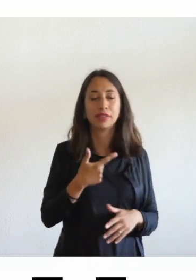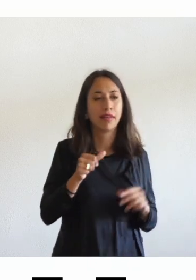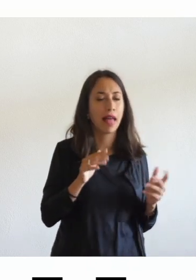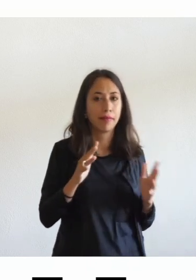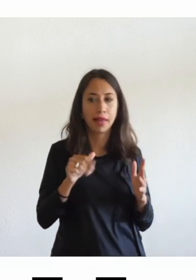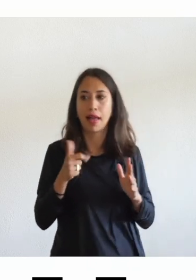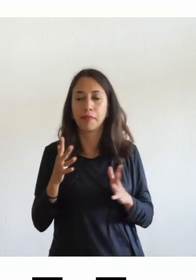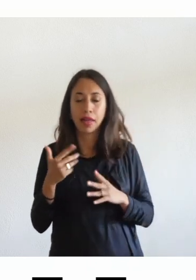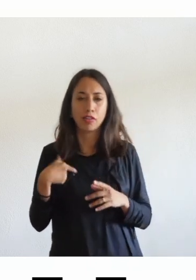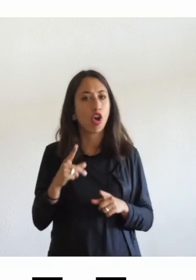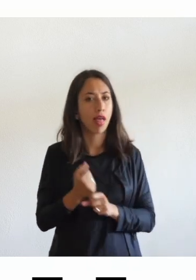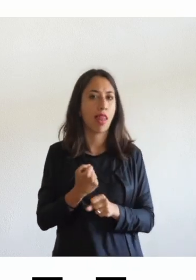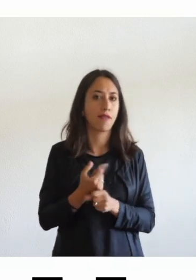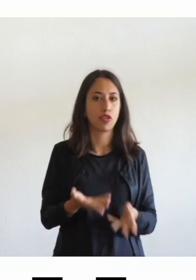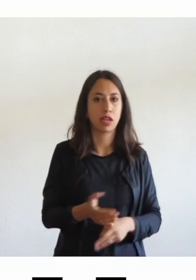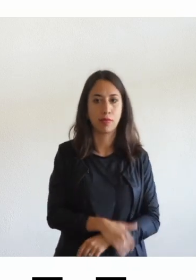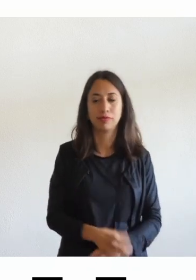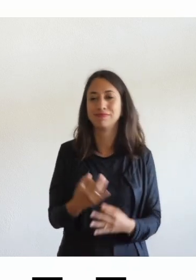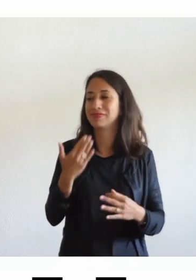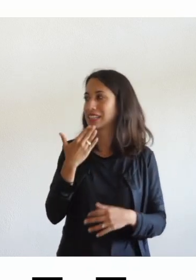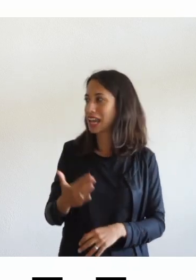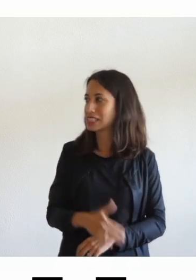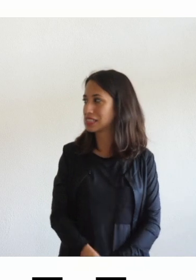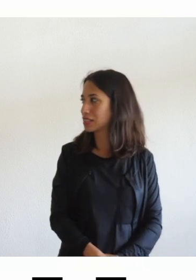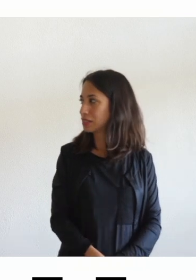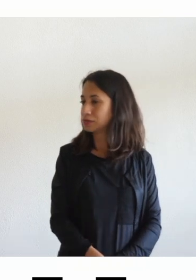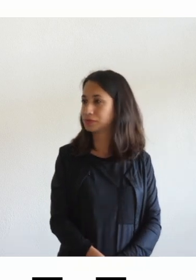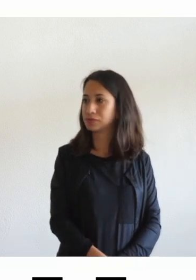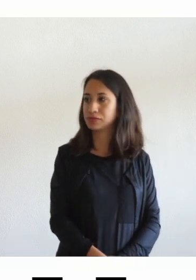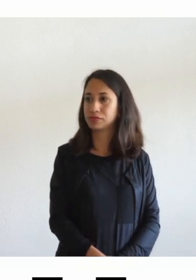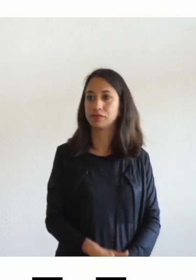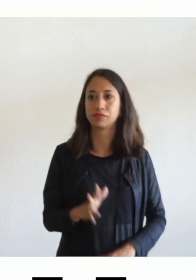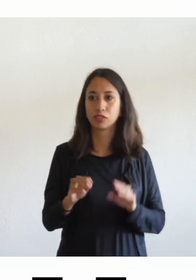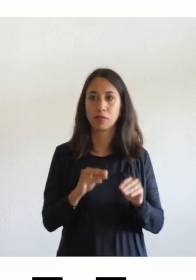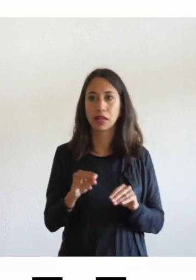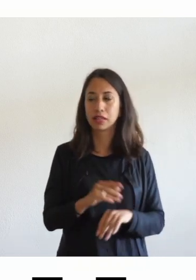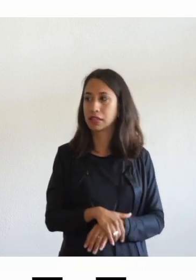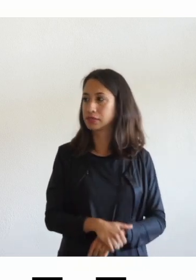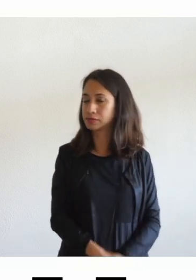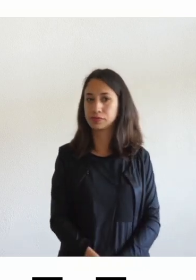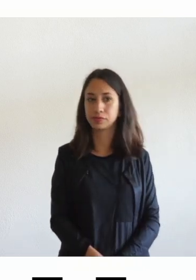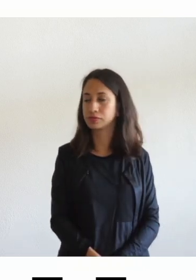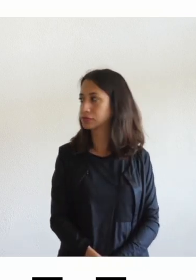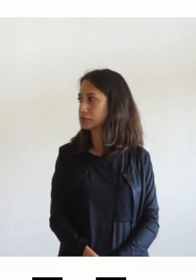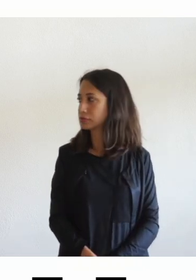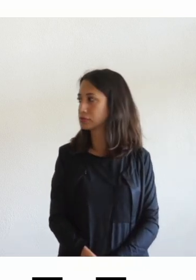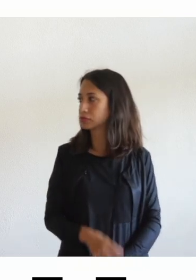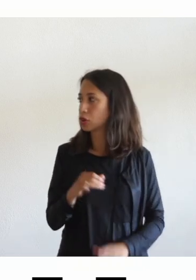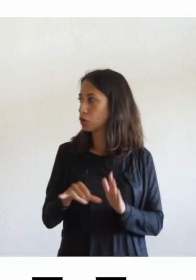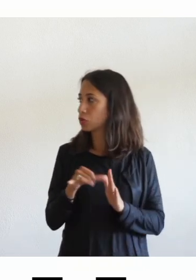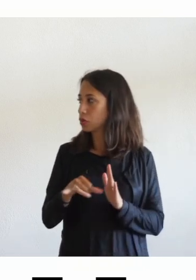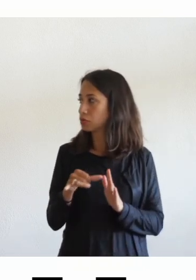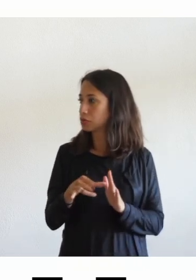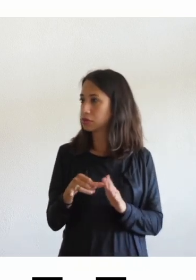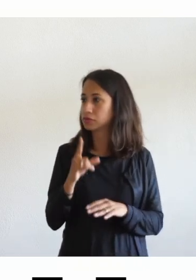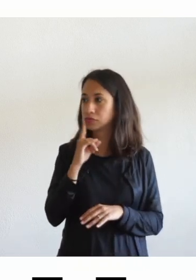quindi sì ci stiamo lavorando perfetto grazie ci sono domande in sala o da youtube o